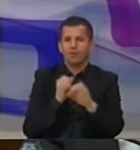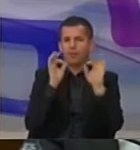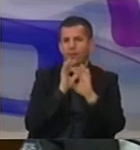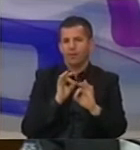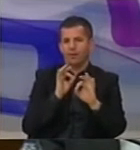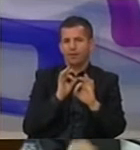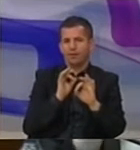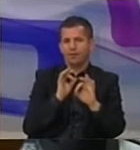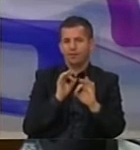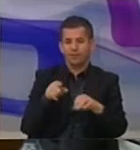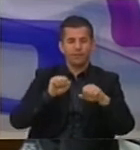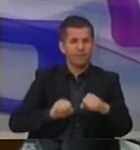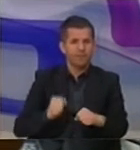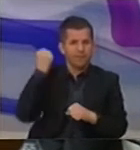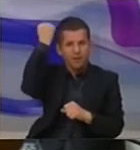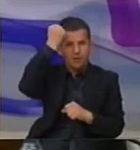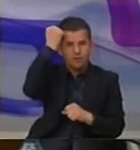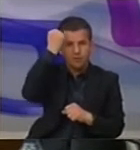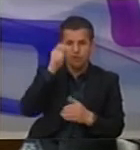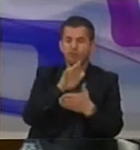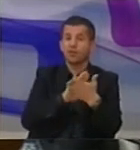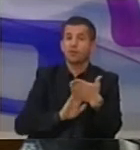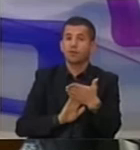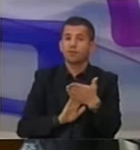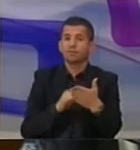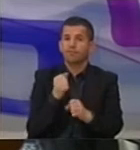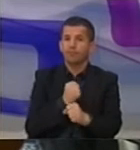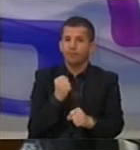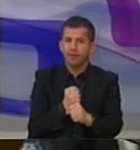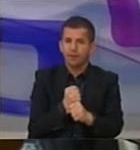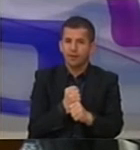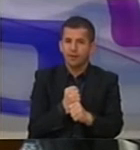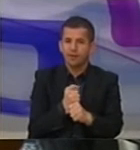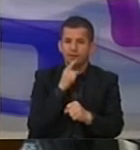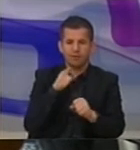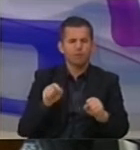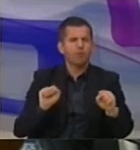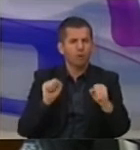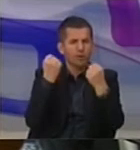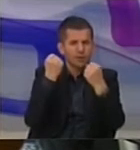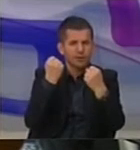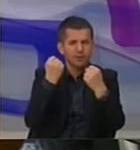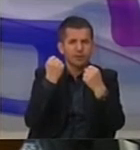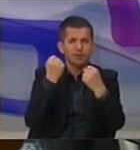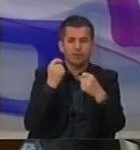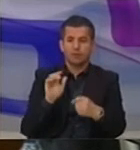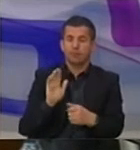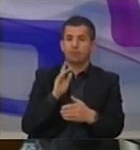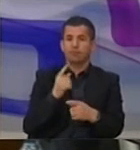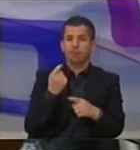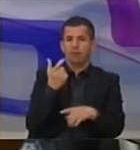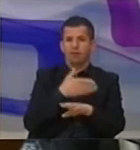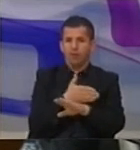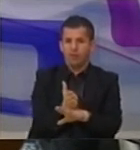Kjo qeveria Republikës Kosovës ka filu punen me protesta, njëherën në ratë parë me një vones,